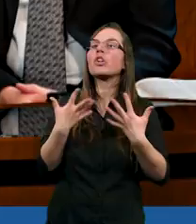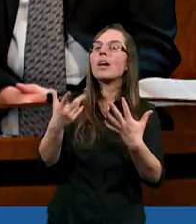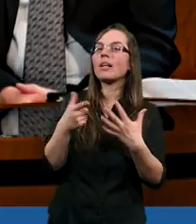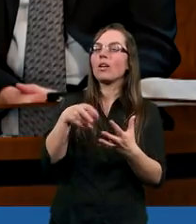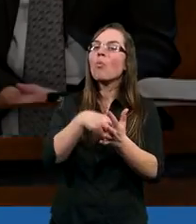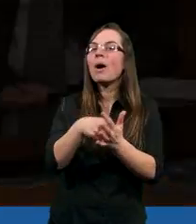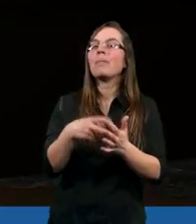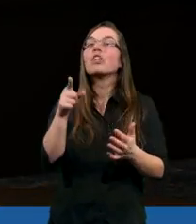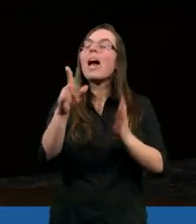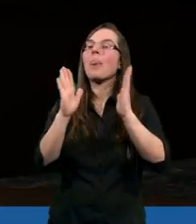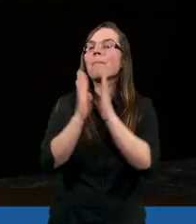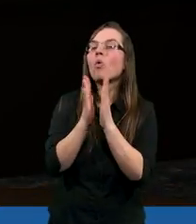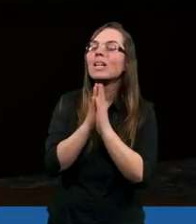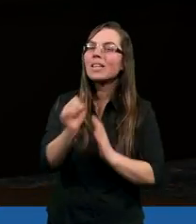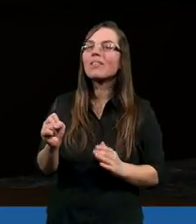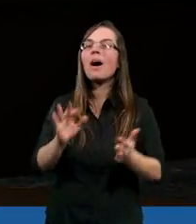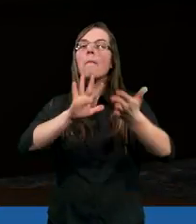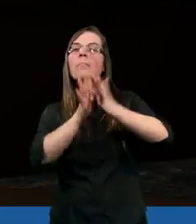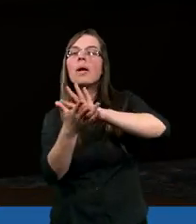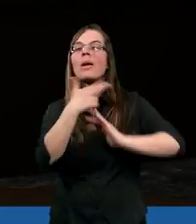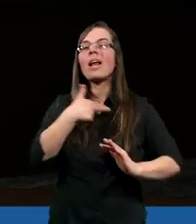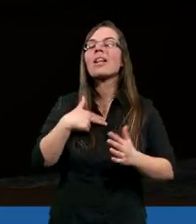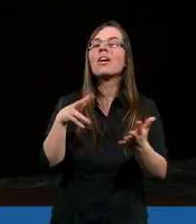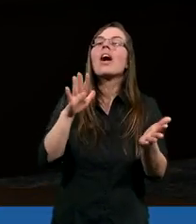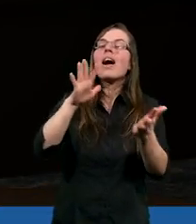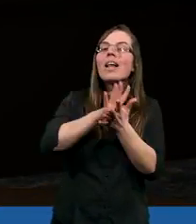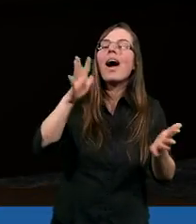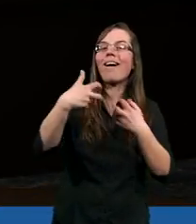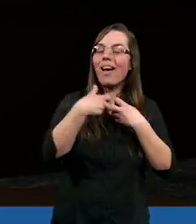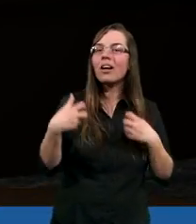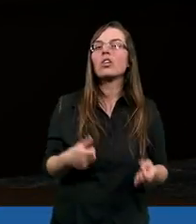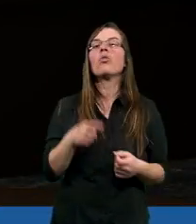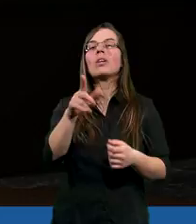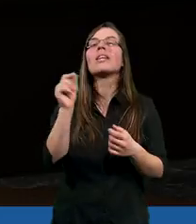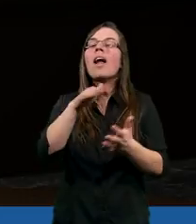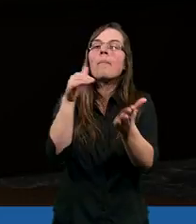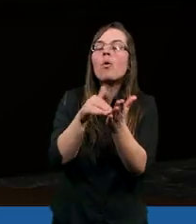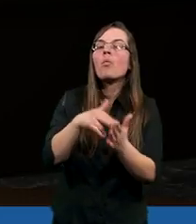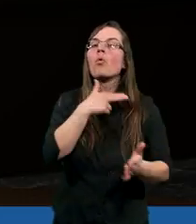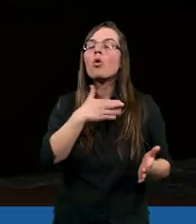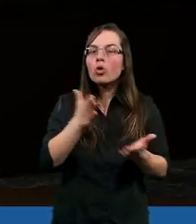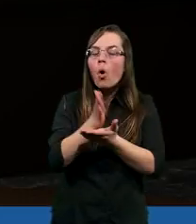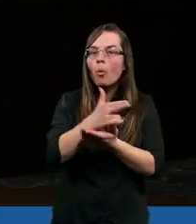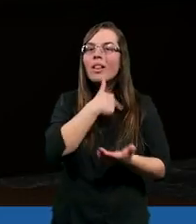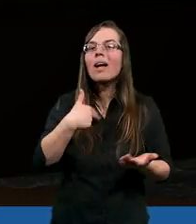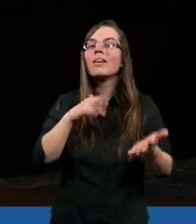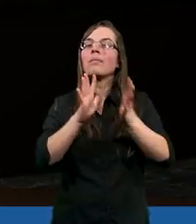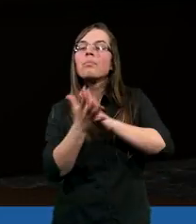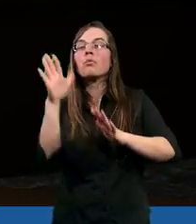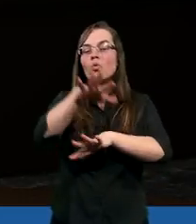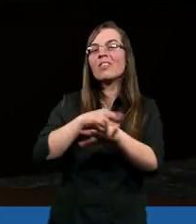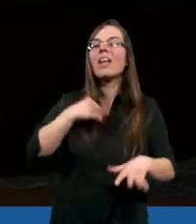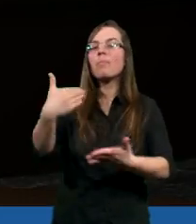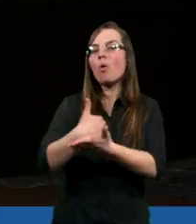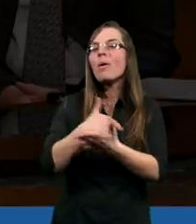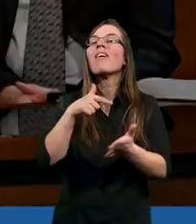Czyli to tak modlitwa przemienia nasze charaktery też. Bóg za pomocą modlitwy, oczywiście Duch Święty przemienia nasze